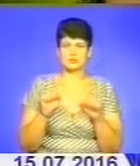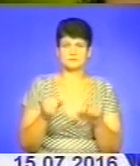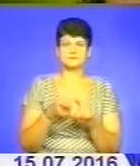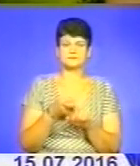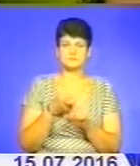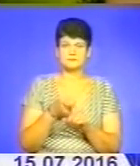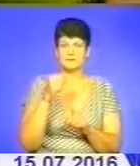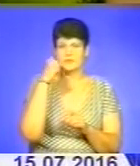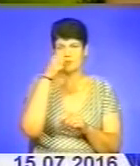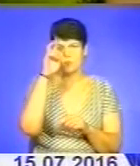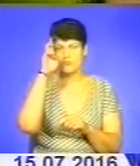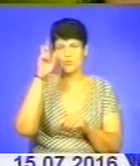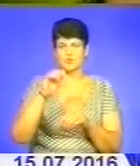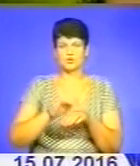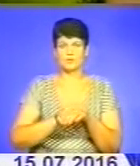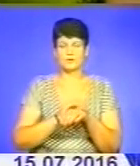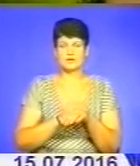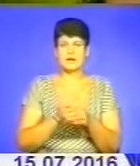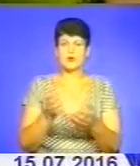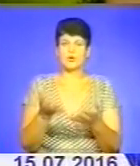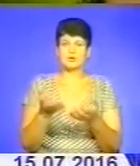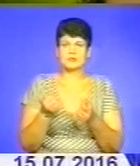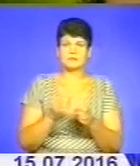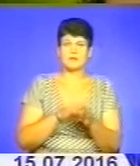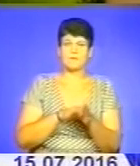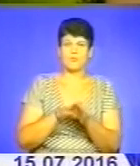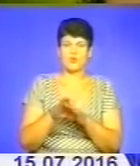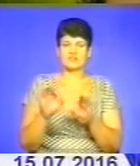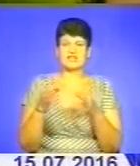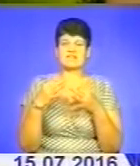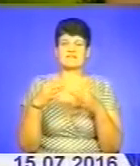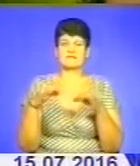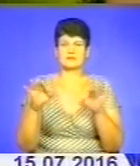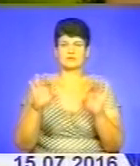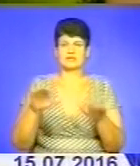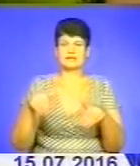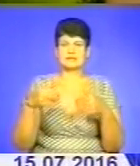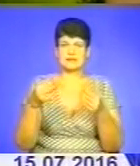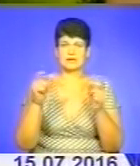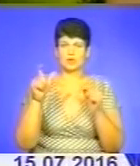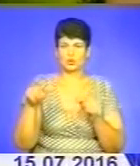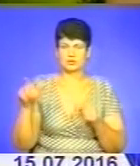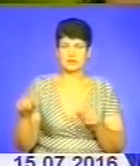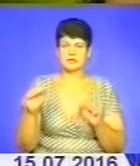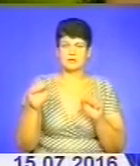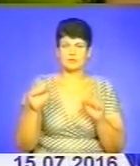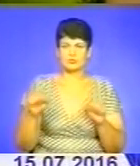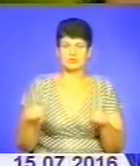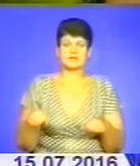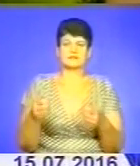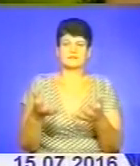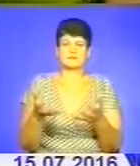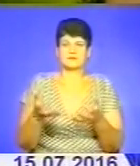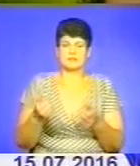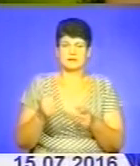року Божого Милосердя отримати повний відпуст, який надає людині можливість почерпнути зі скарбниці